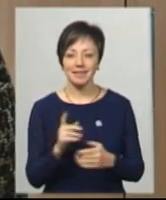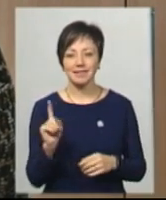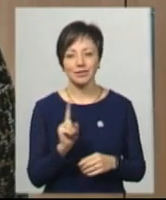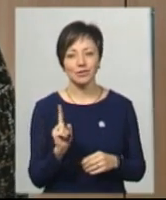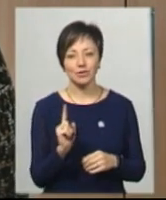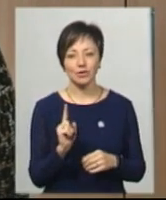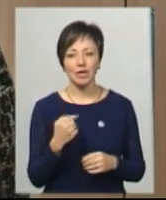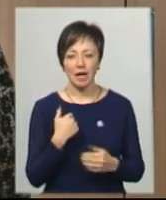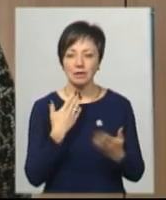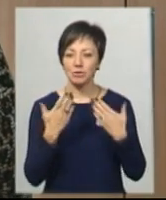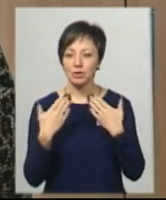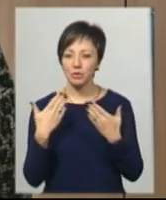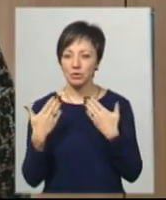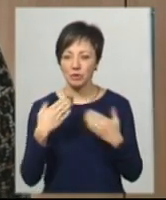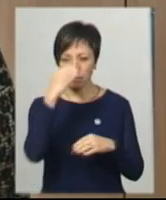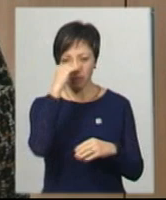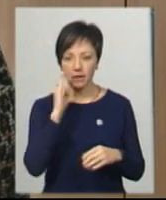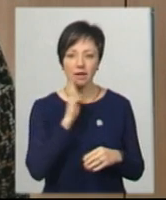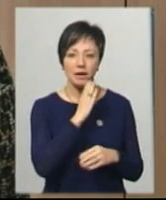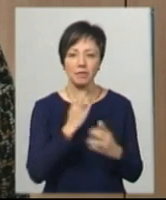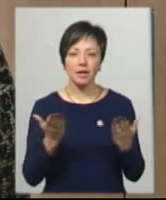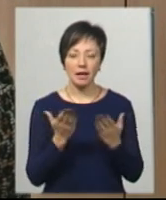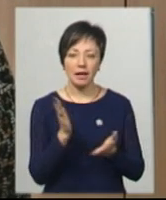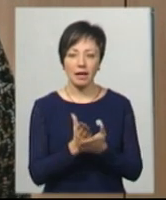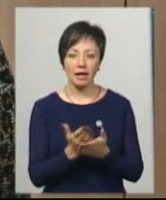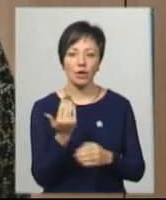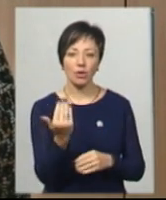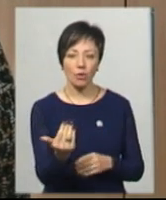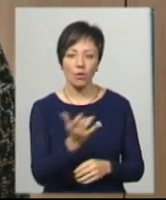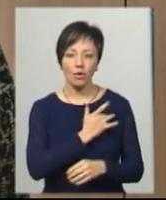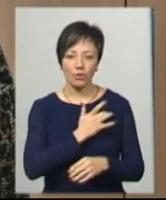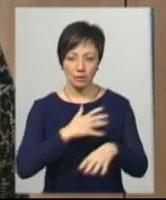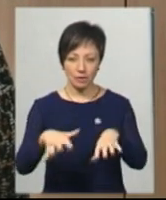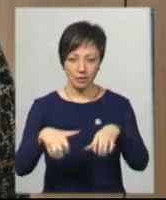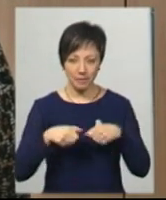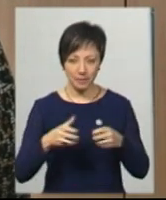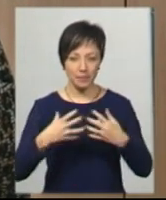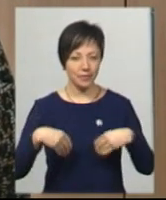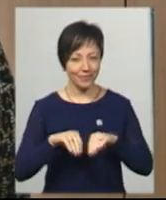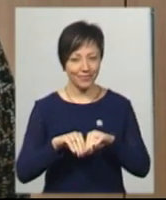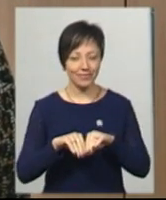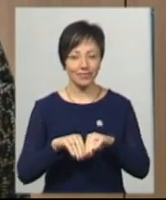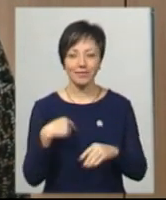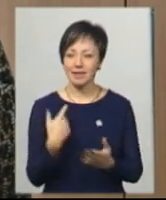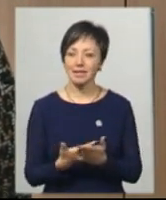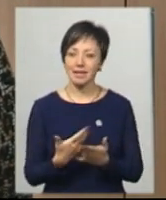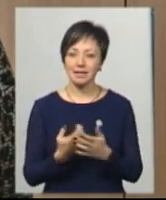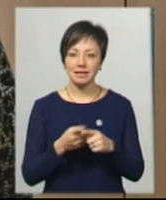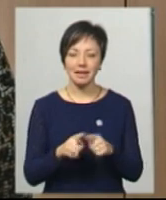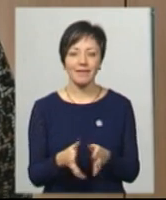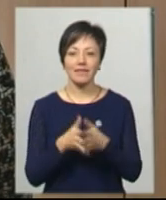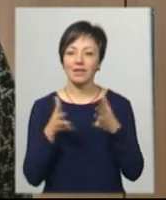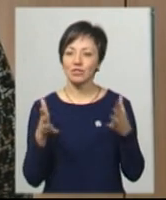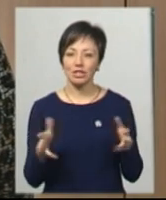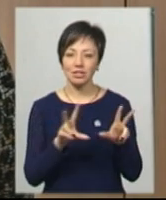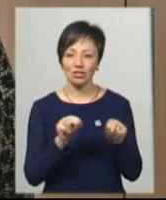я спілкуючись з тими батьками, які є його усиновителями, мені здається, що це величезне